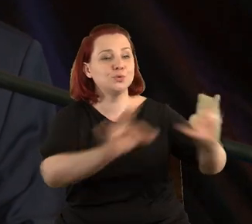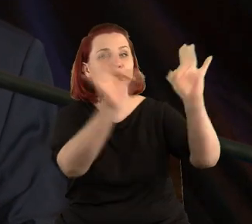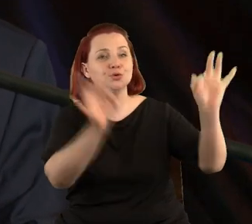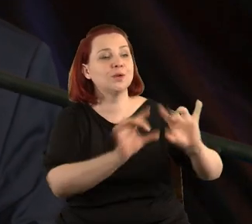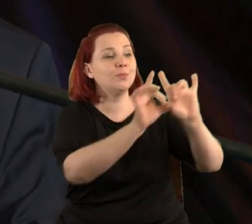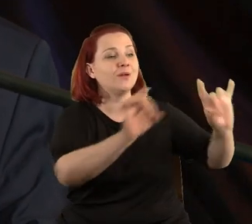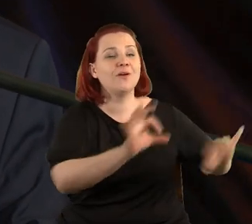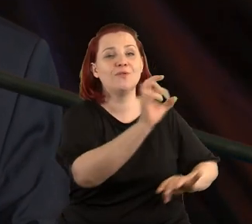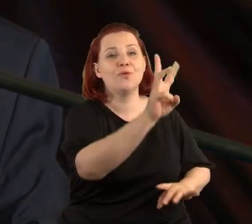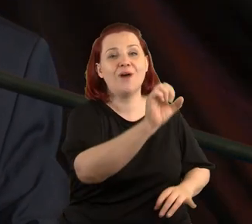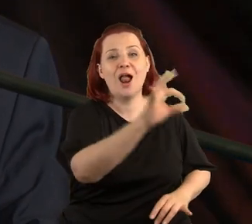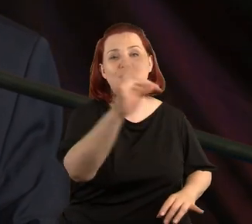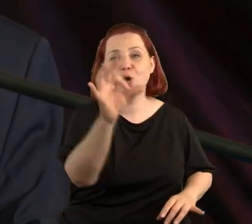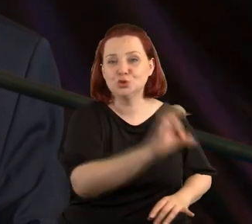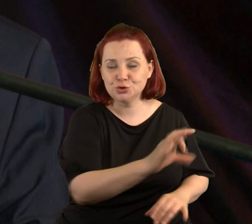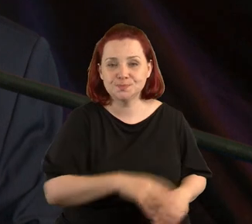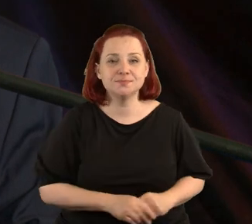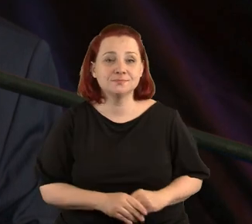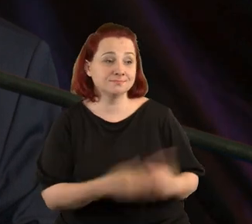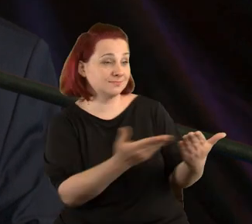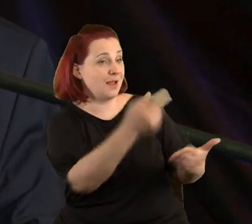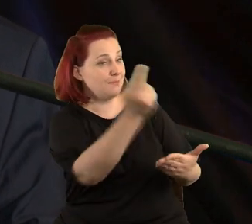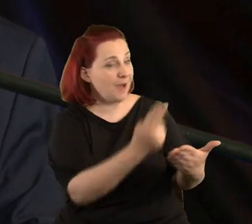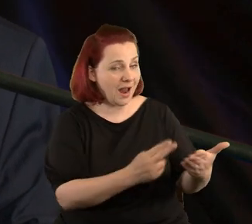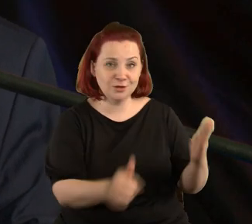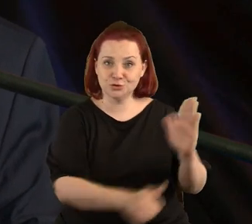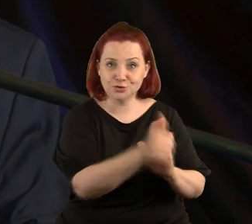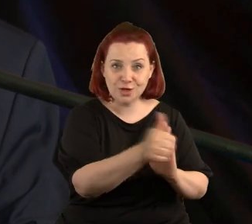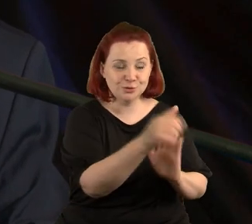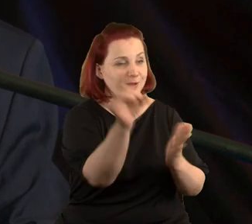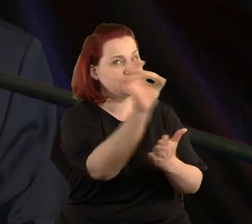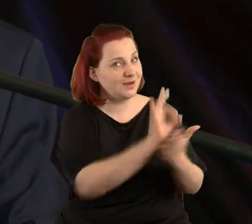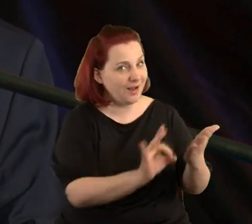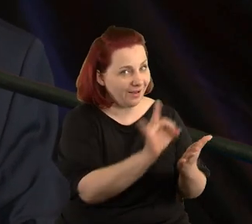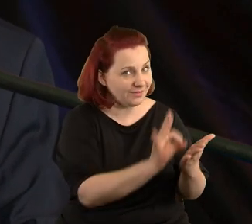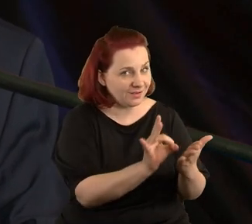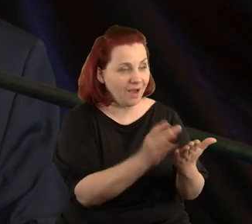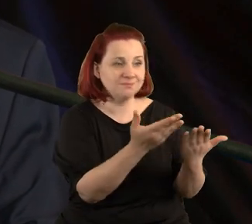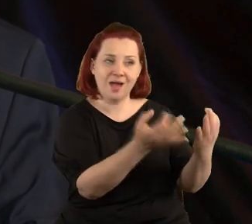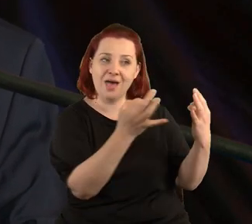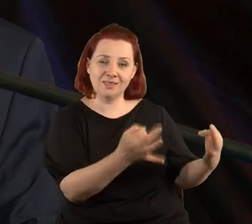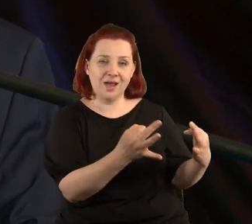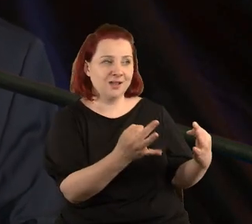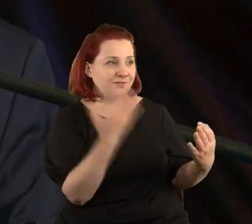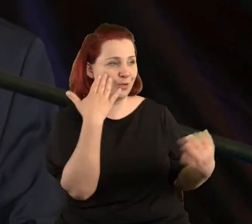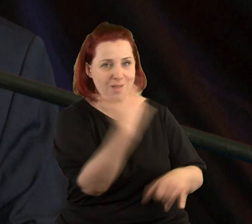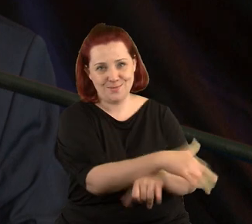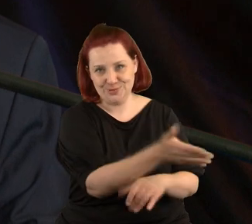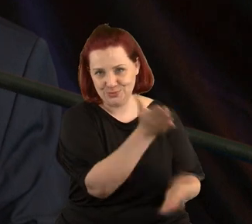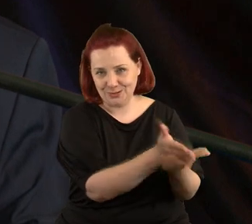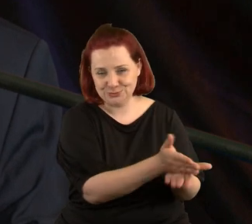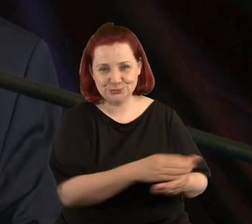profesora Jacka Waltosia, malarza, rzeźbiarza, grafika, obecnie oczywiście na emeryturze.